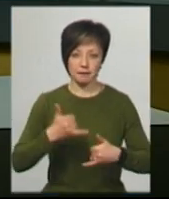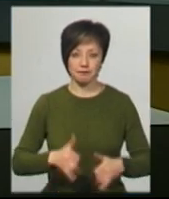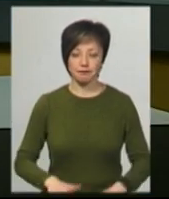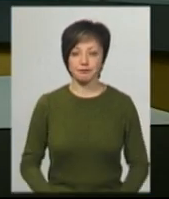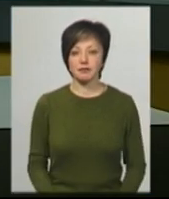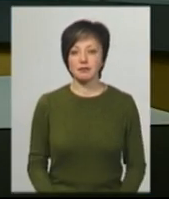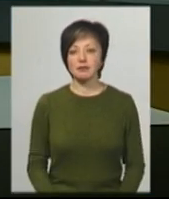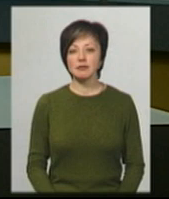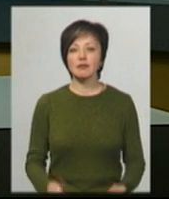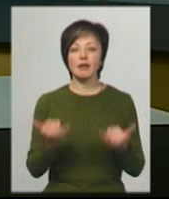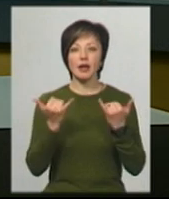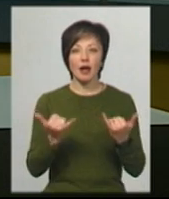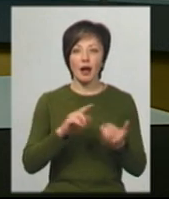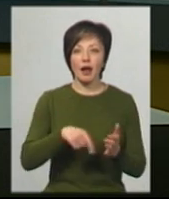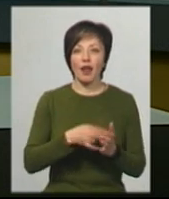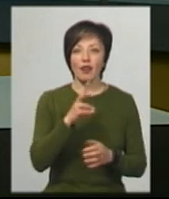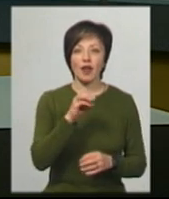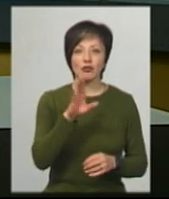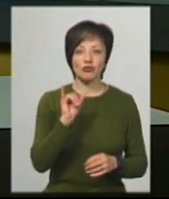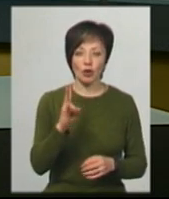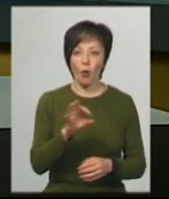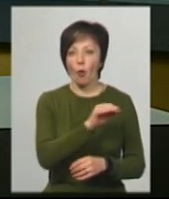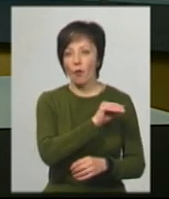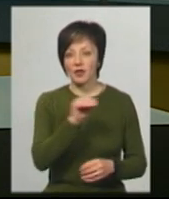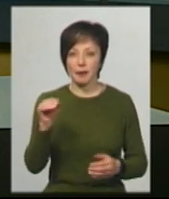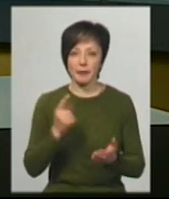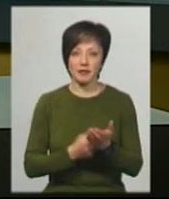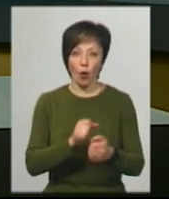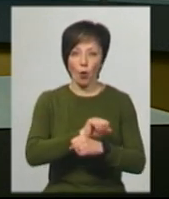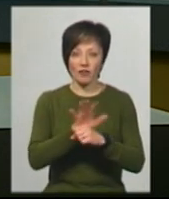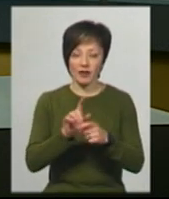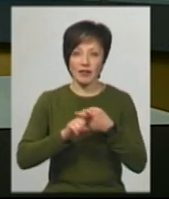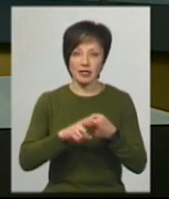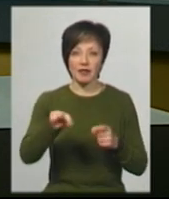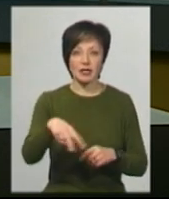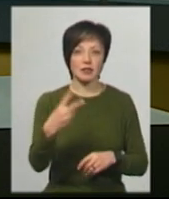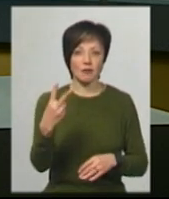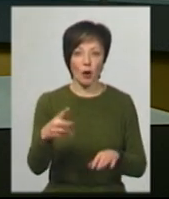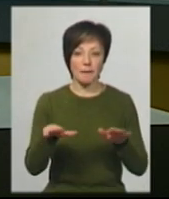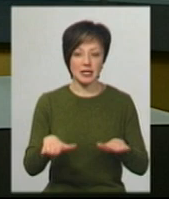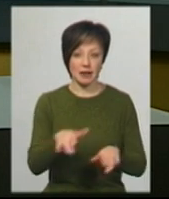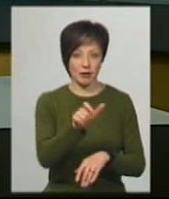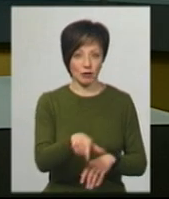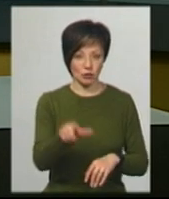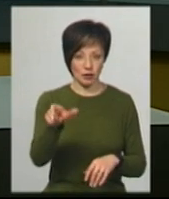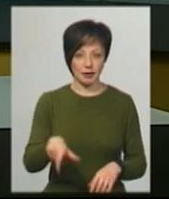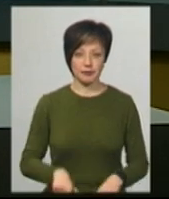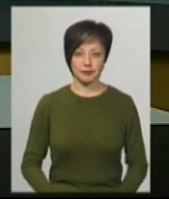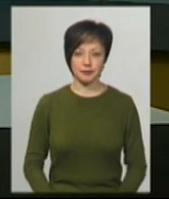Нагадаємо, наразі у Нетішині офіційно підтверджено коронавірусну інфекцію у 22 місцевих мешканців.